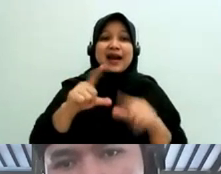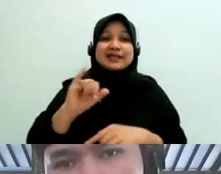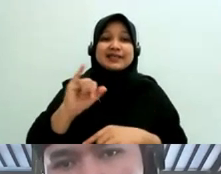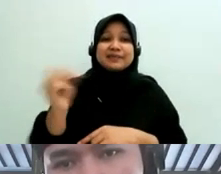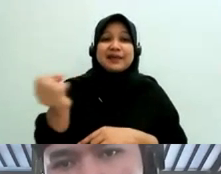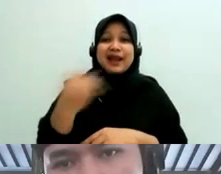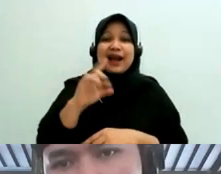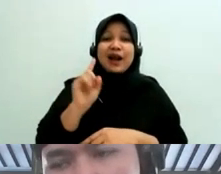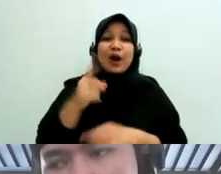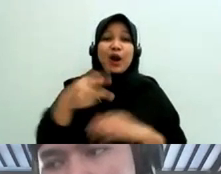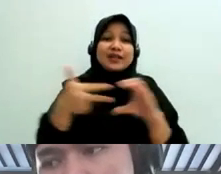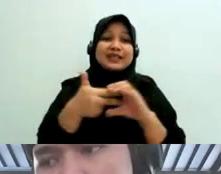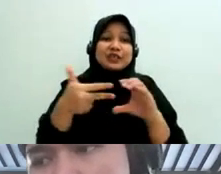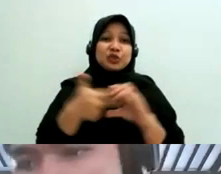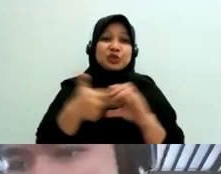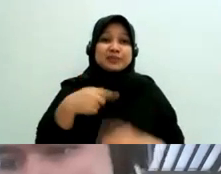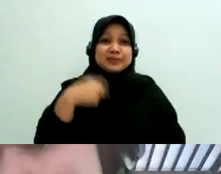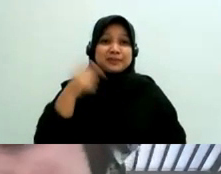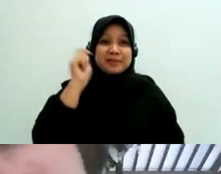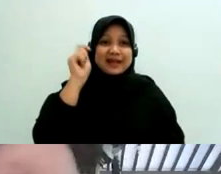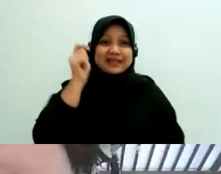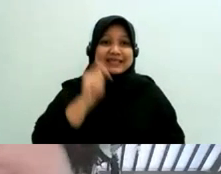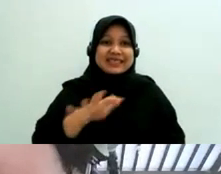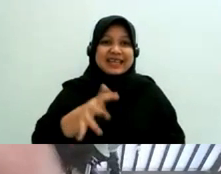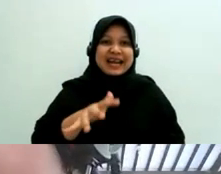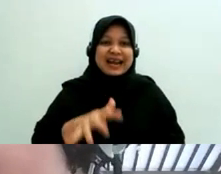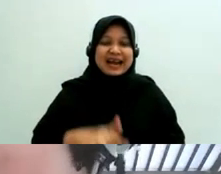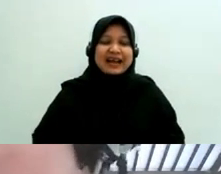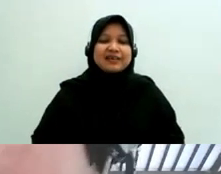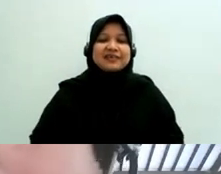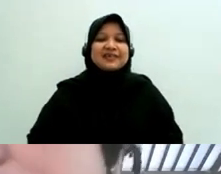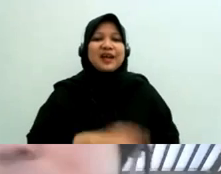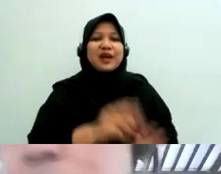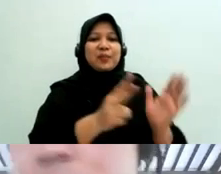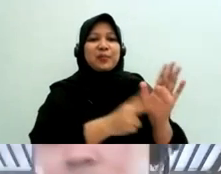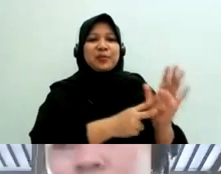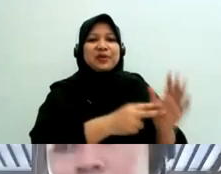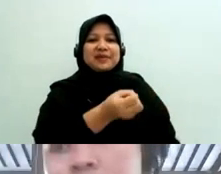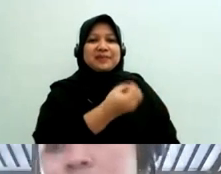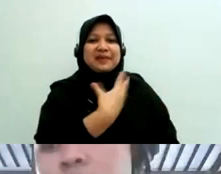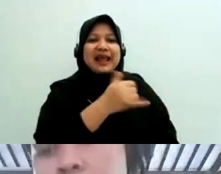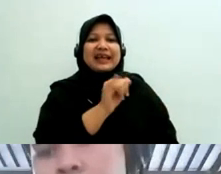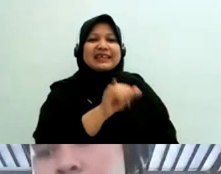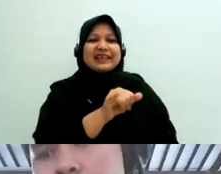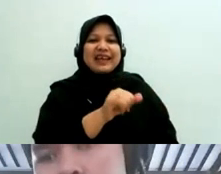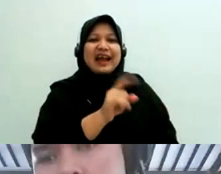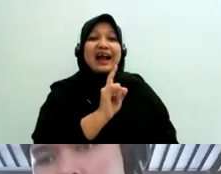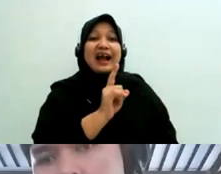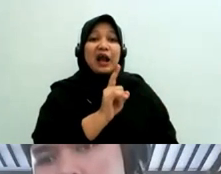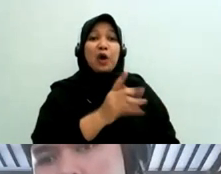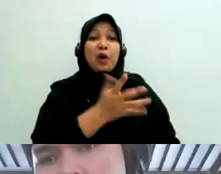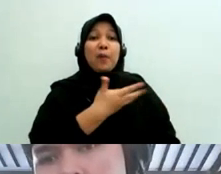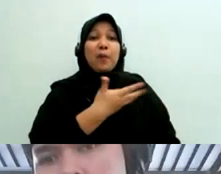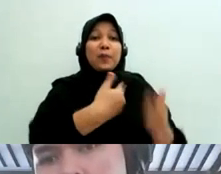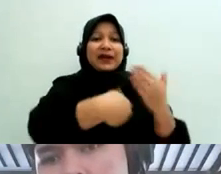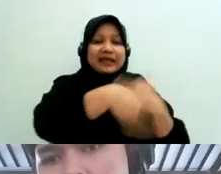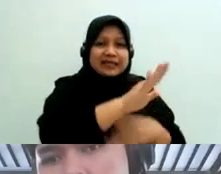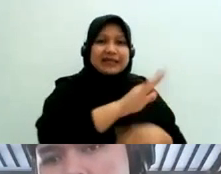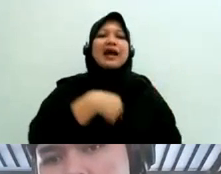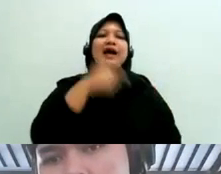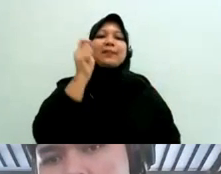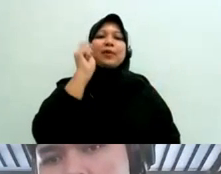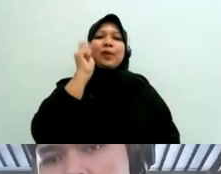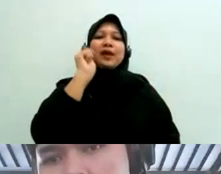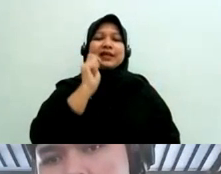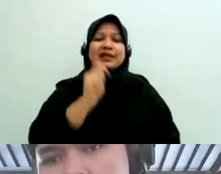semua teman-teman kontributor solidar dari berbagai